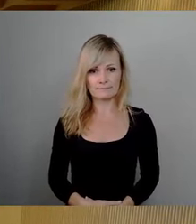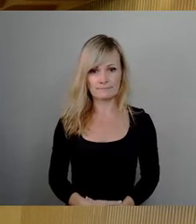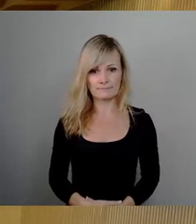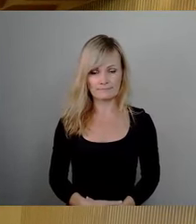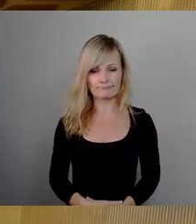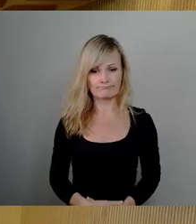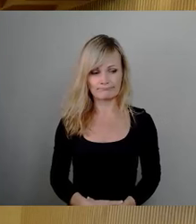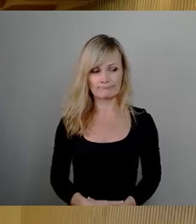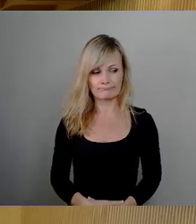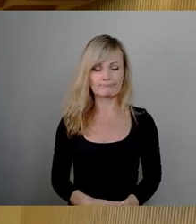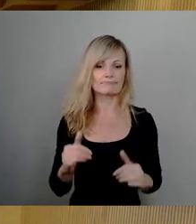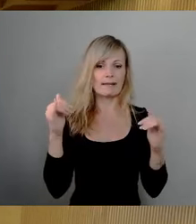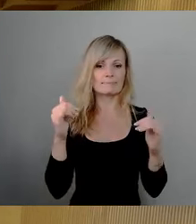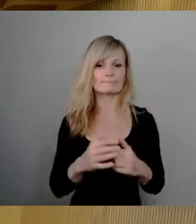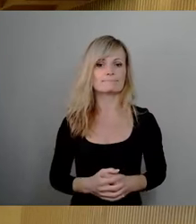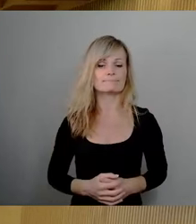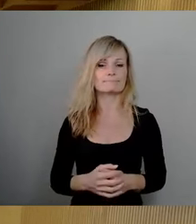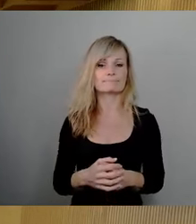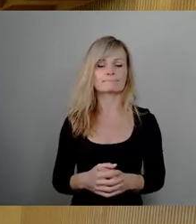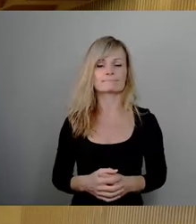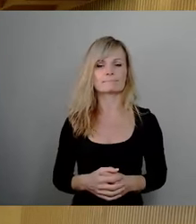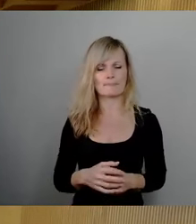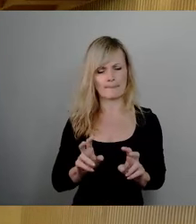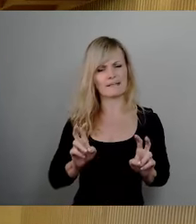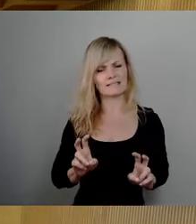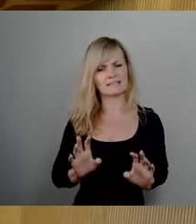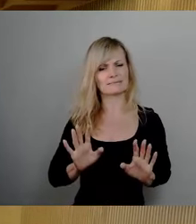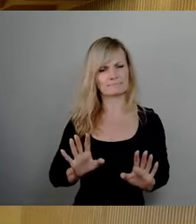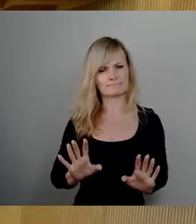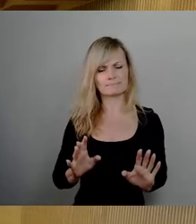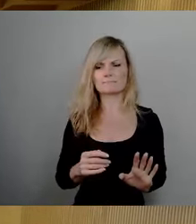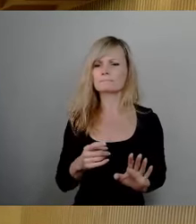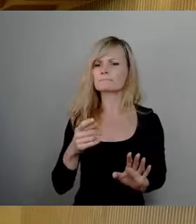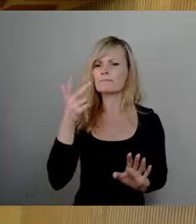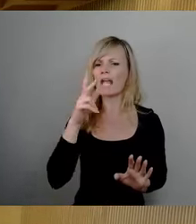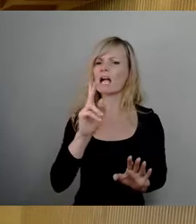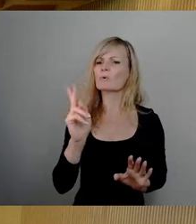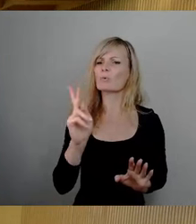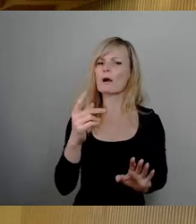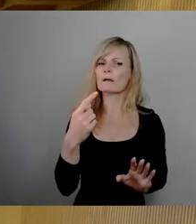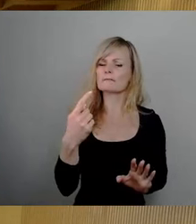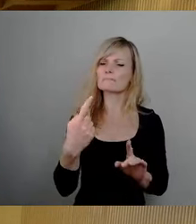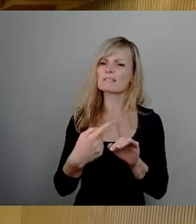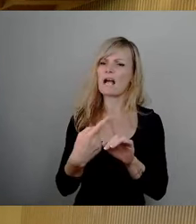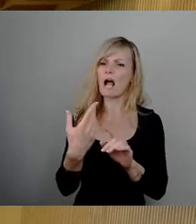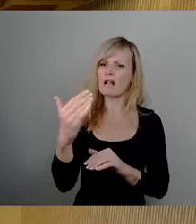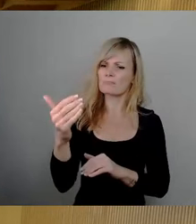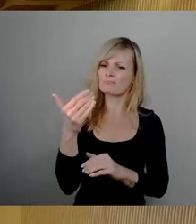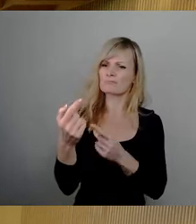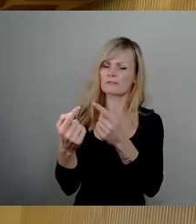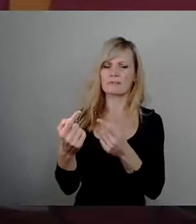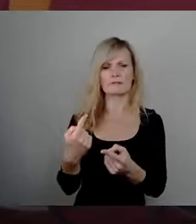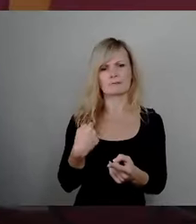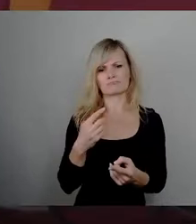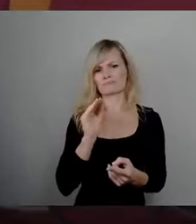Ich wollte nur noch mal ganz kurz hier vom Platz, weil nur Herr Krüger eine direkte Zahl in den Raum geworfen hat, sagen, wir haben in den letzten zehn Jahren aber auch,